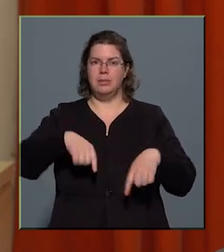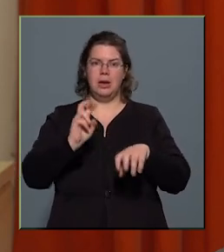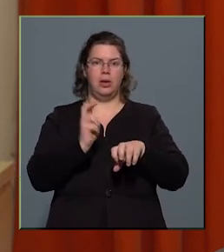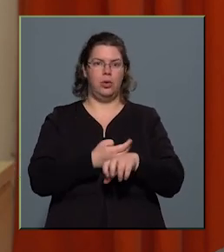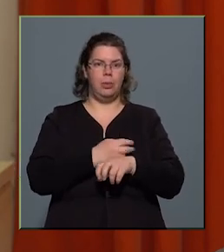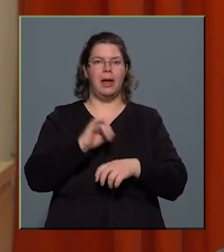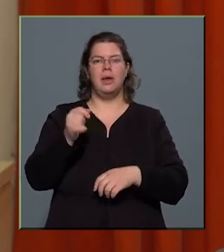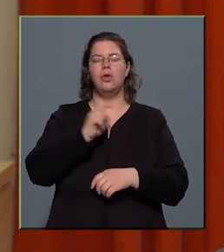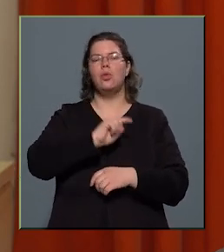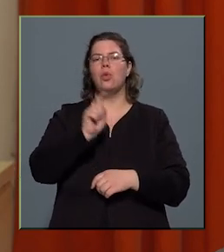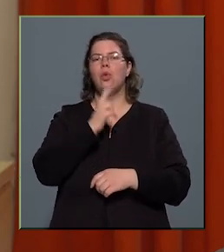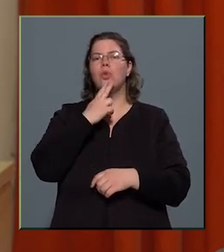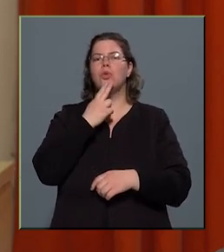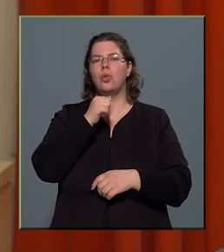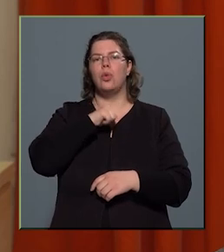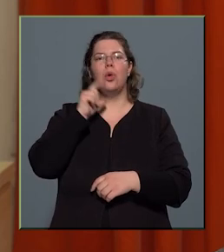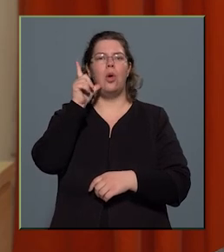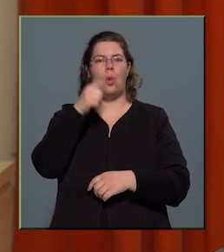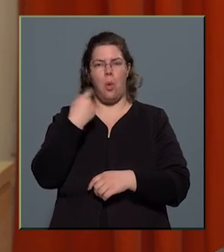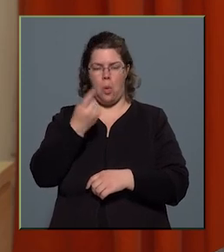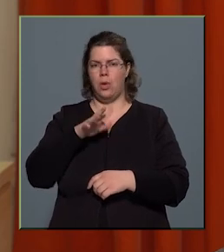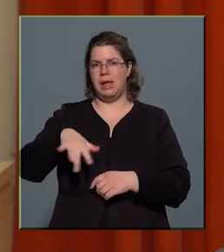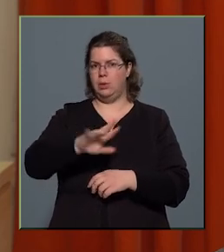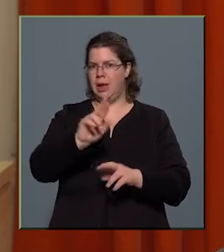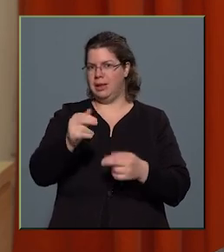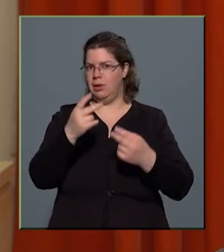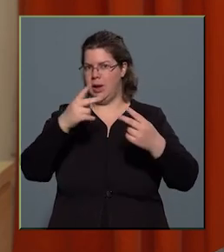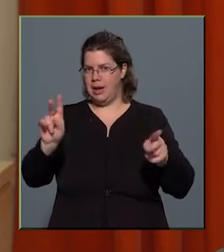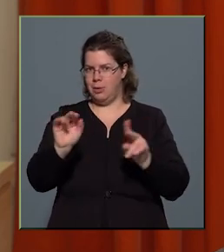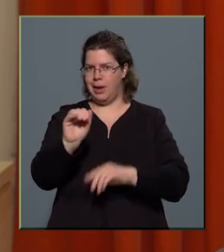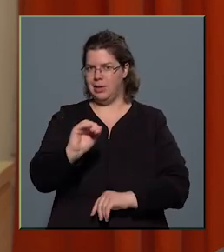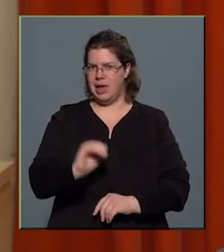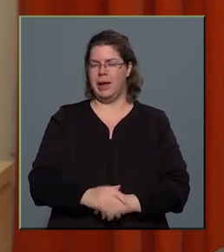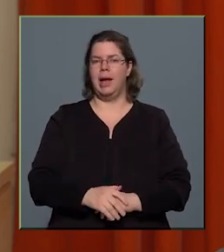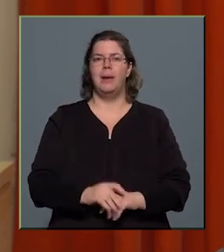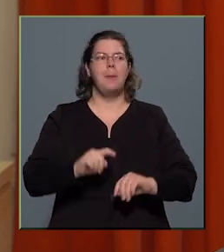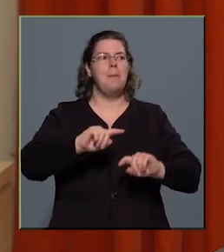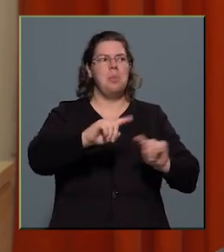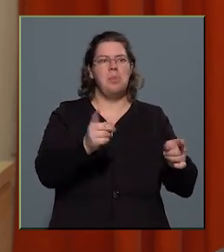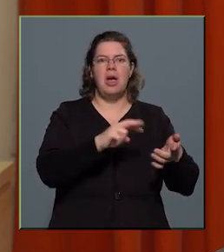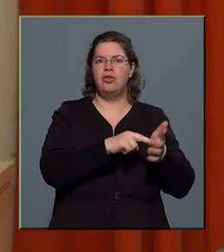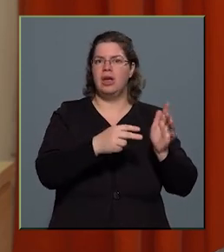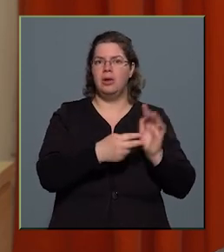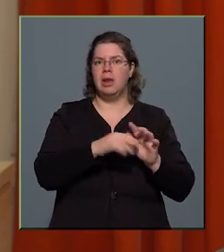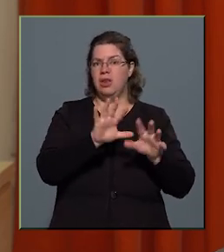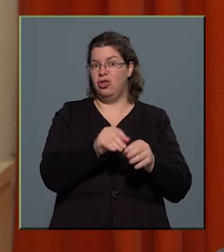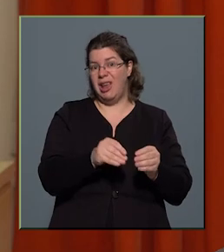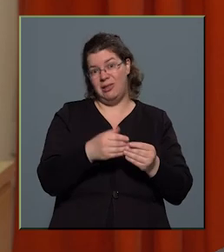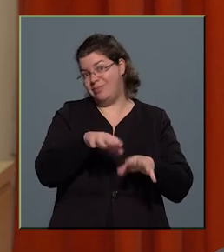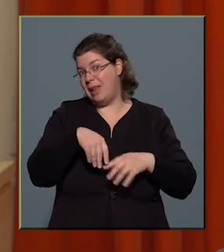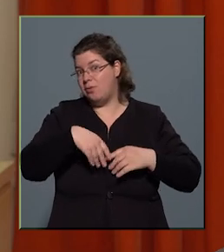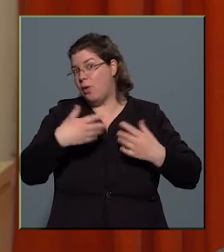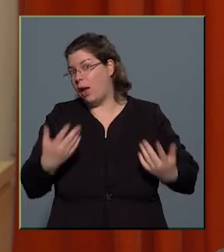és zugló területéről látjuk el a gyerekeket, egy más kerületi családot nem fogadunk,